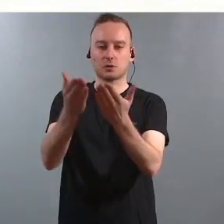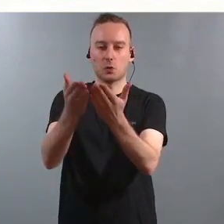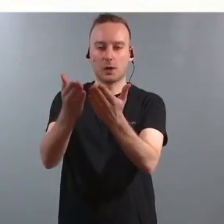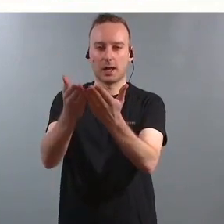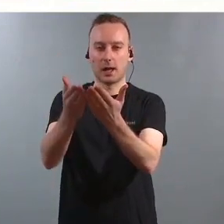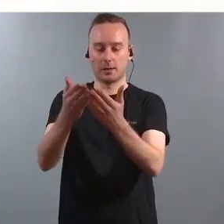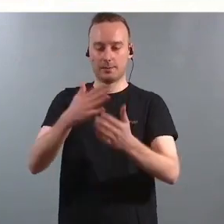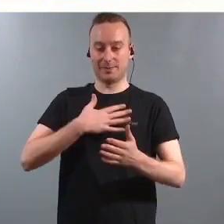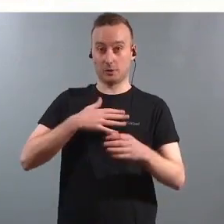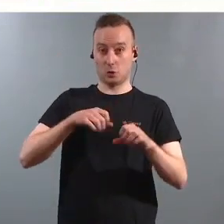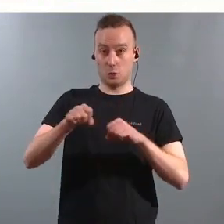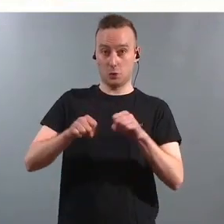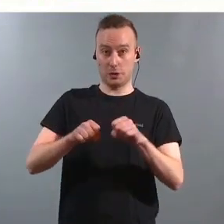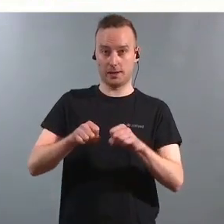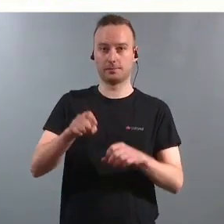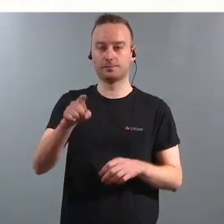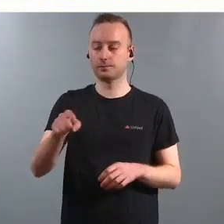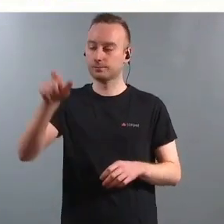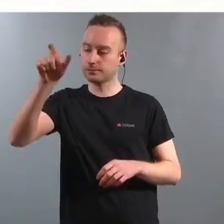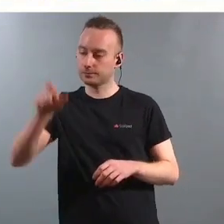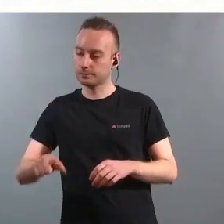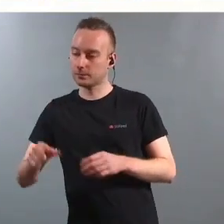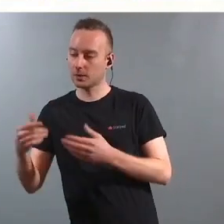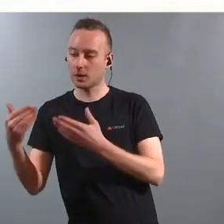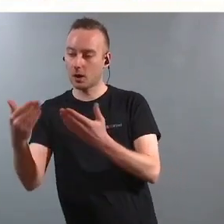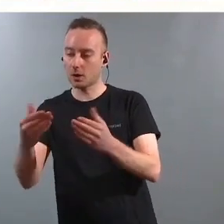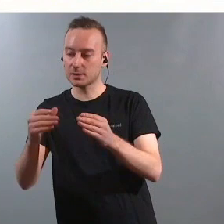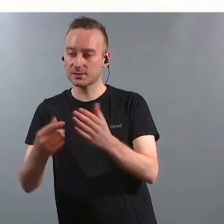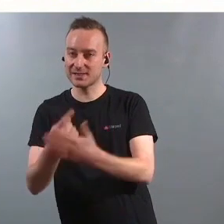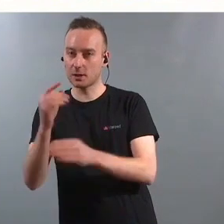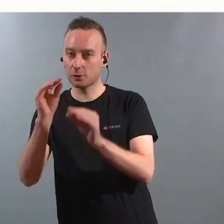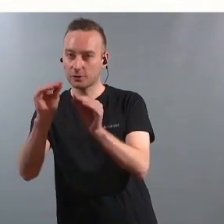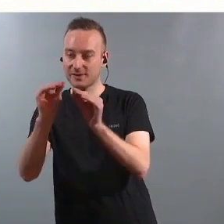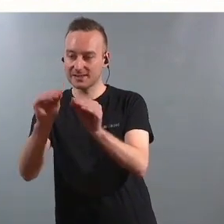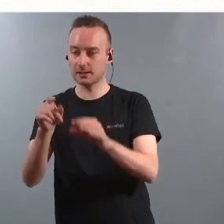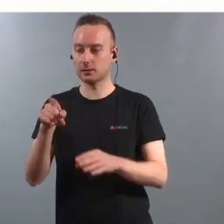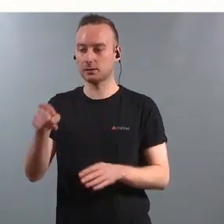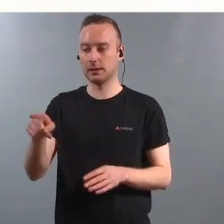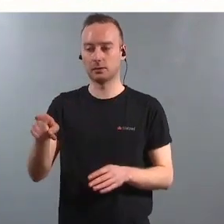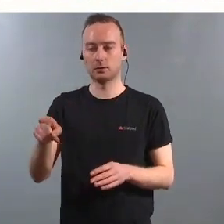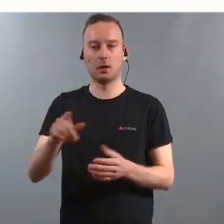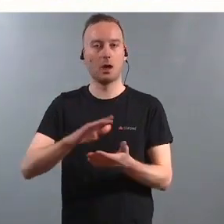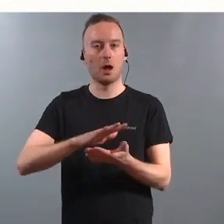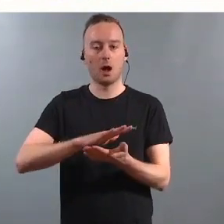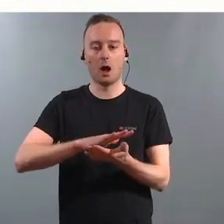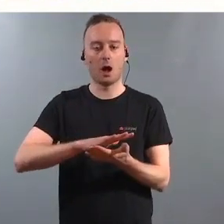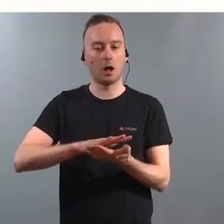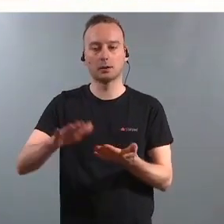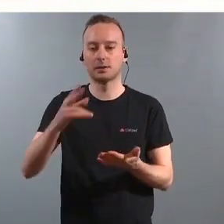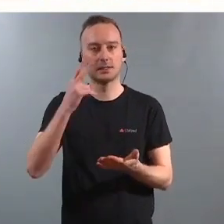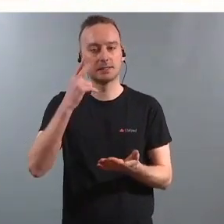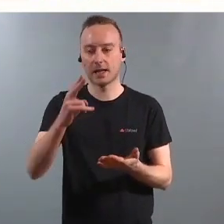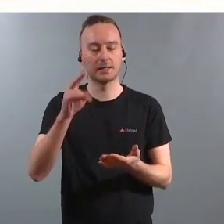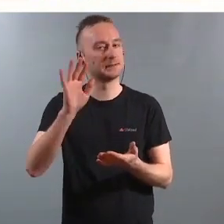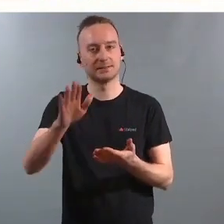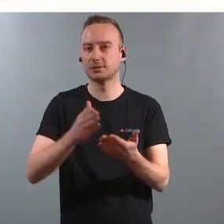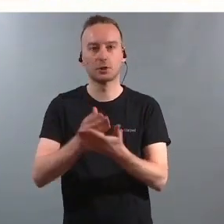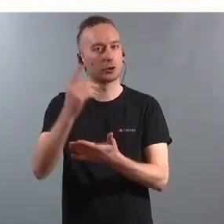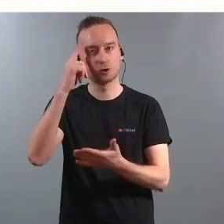forleden hvor det viste seg at vedkommende som ga spesialundervisning aldri hadde sett sakskyndig vurderingen. ante ikke hva som stod der.